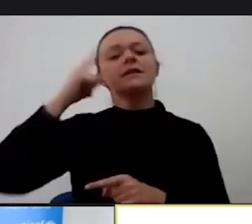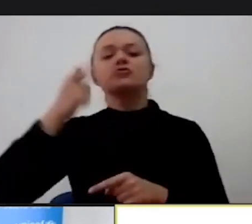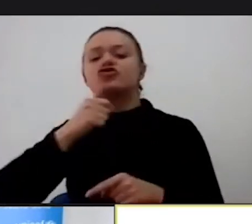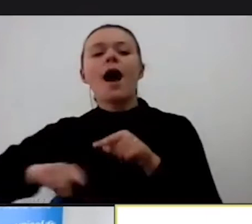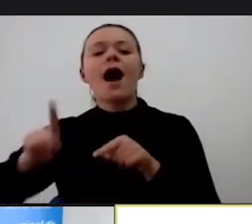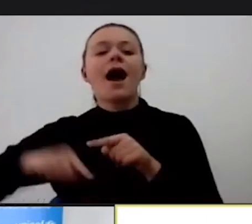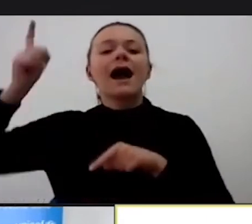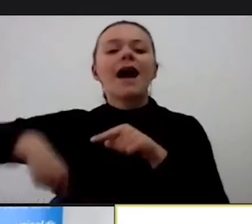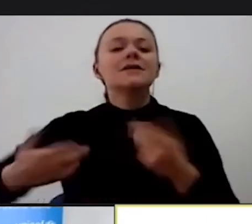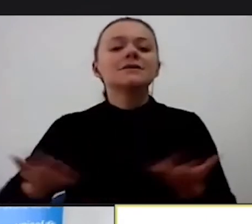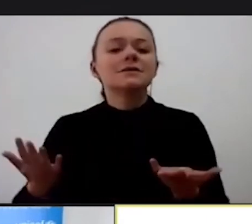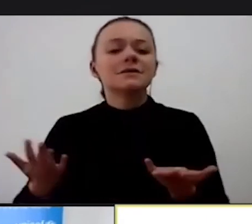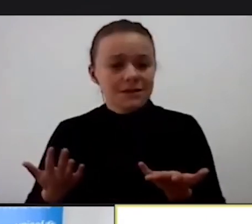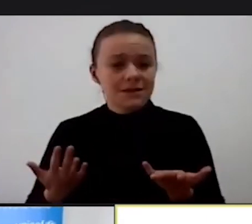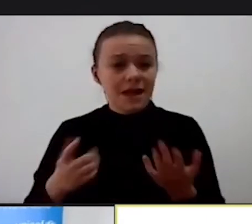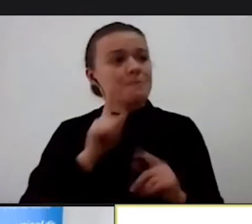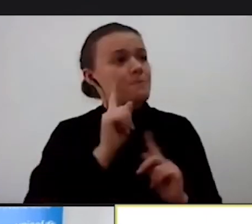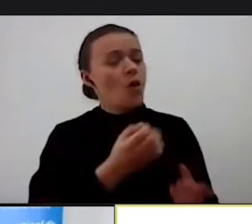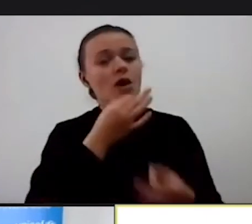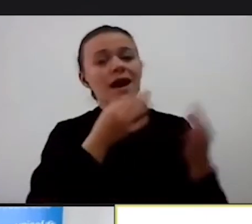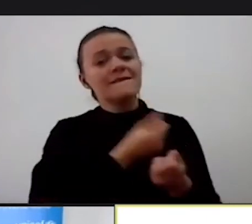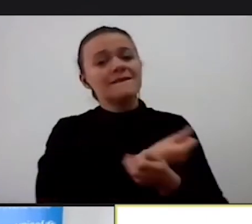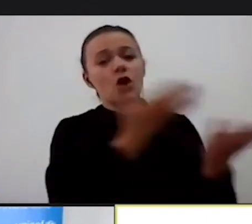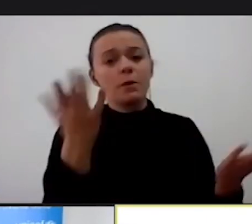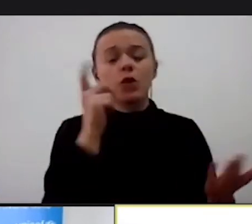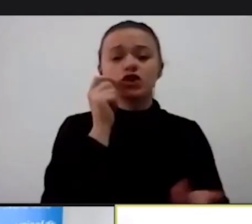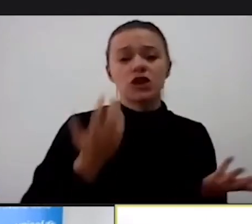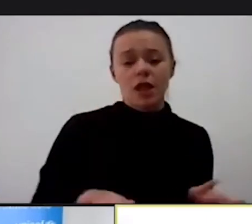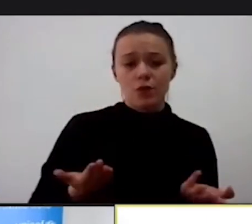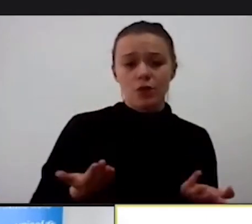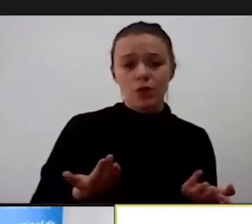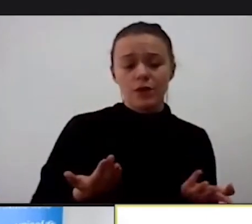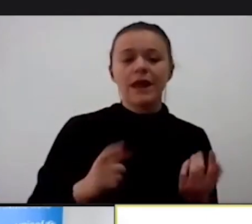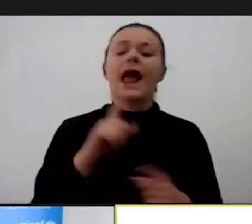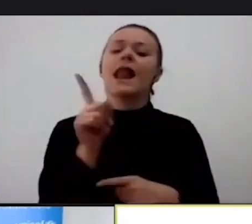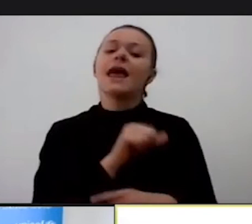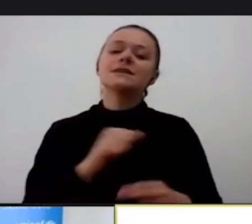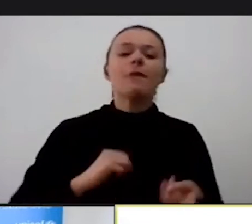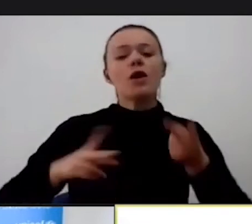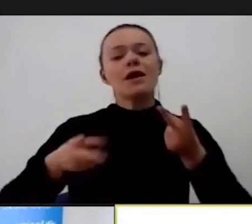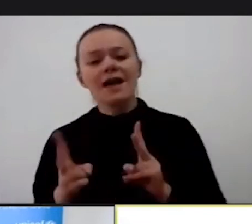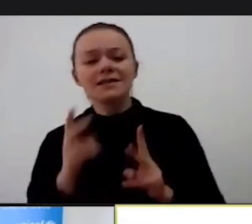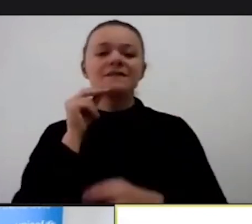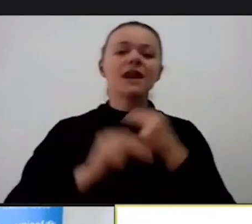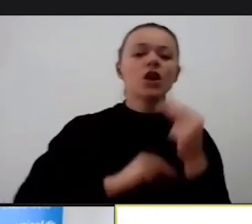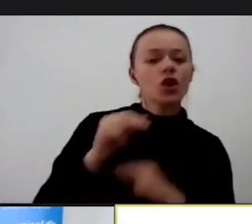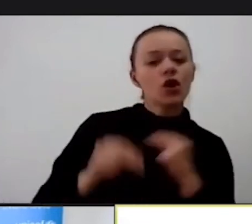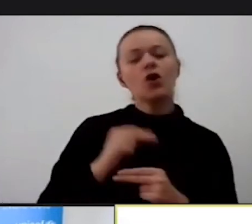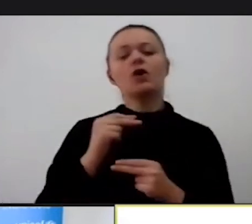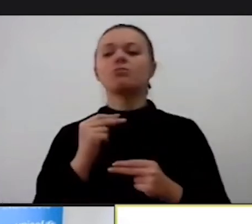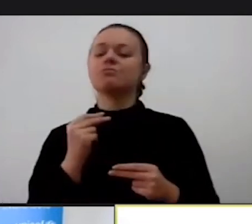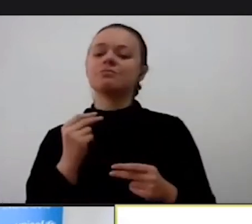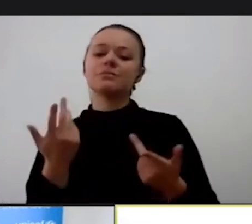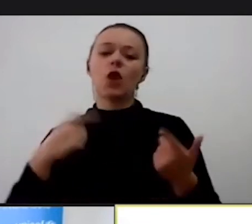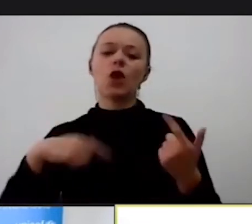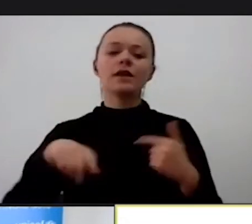Nenasilje treba da bude norma u stavovima trenera, roditelja, nastavnika, youtubera, voditelja.